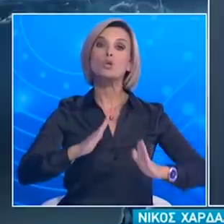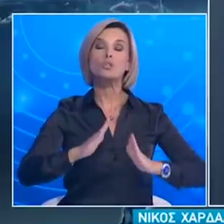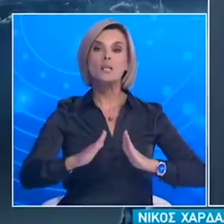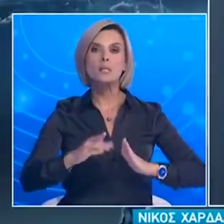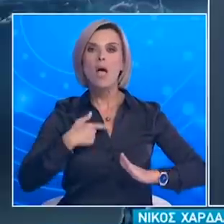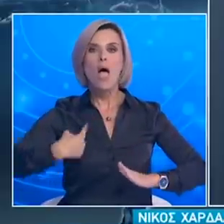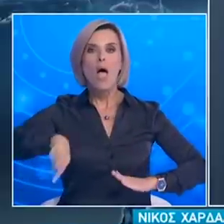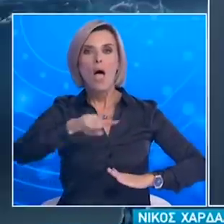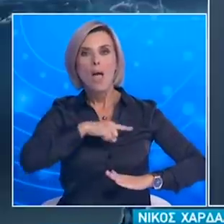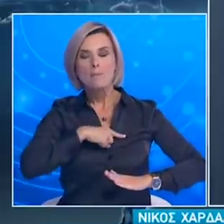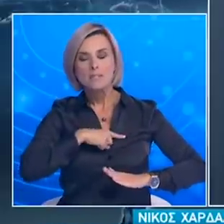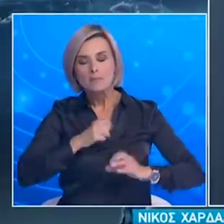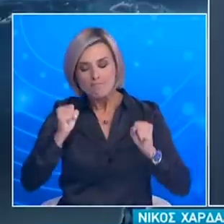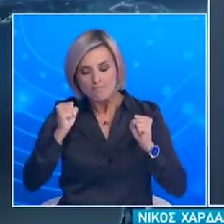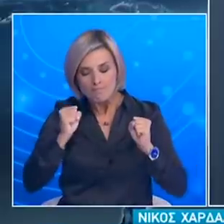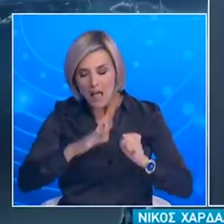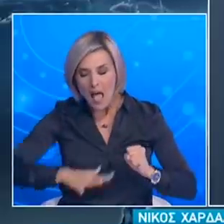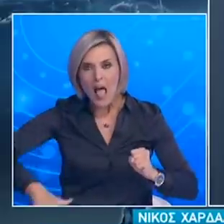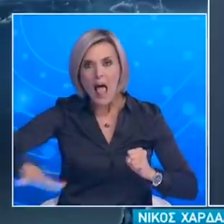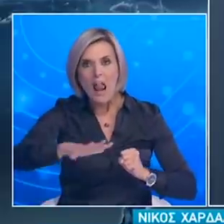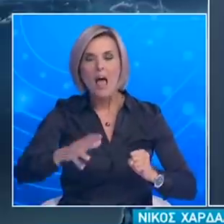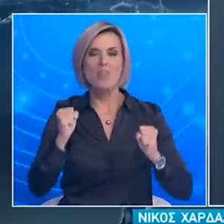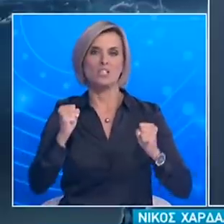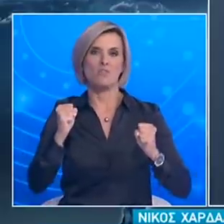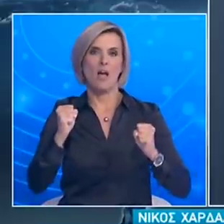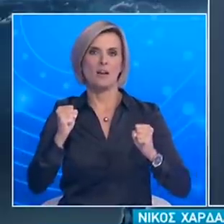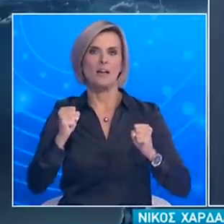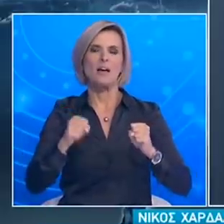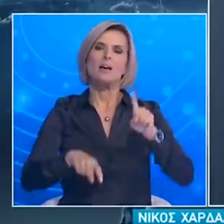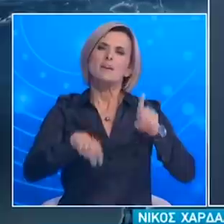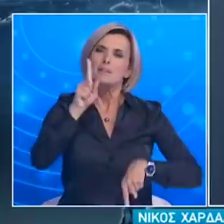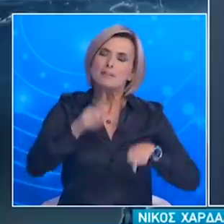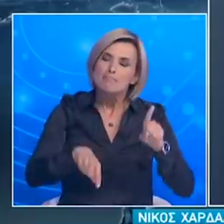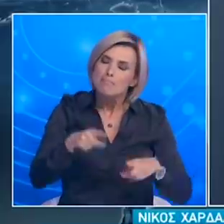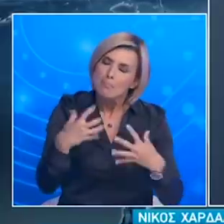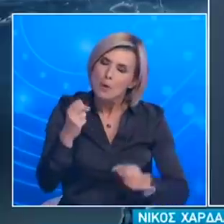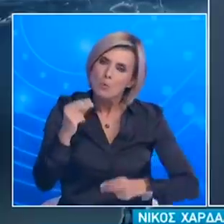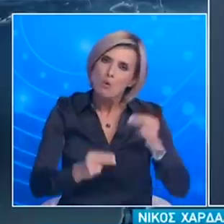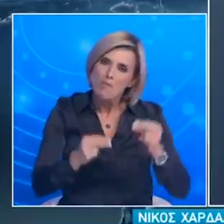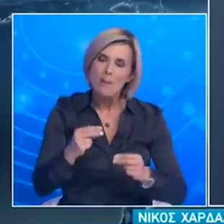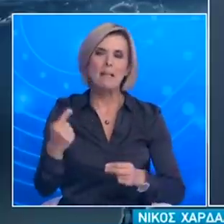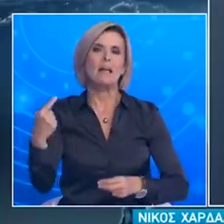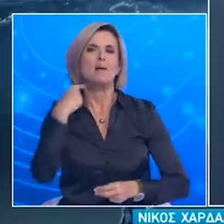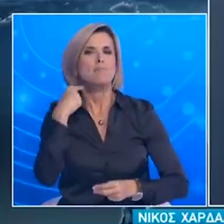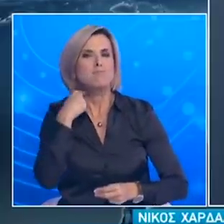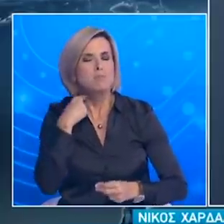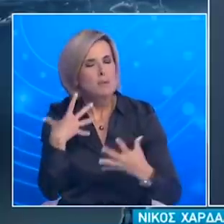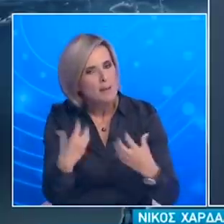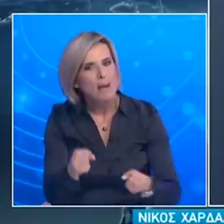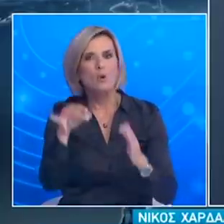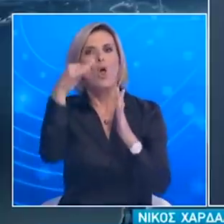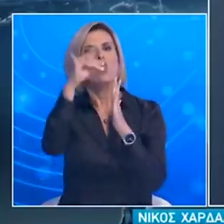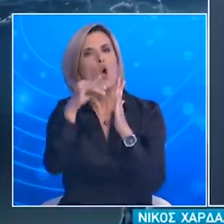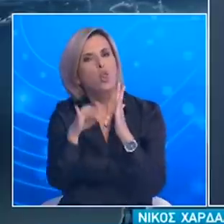Για να μπορέσει να κρατήσει τη χώρα ασφαλή Με μικρές αριθμίες Με μεγάλες αριθμίες Που υπάρχουν χρόνια στο σύστημά μας